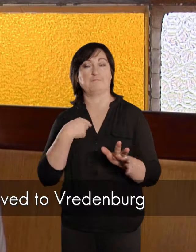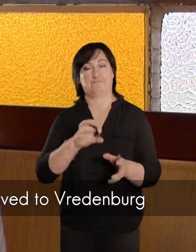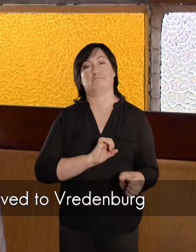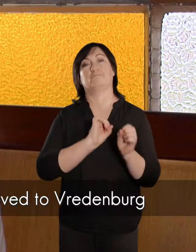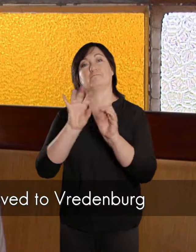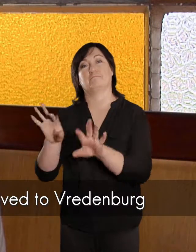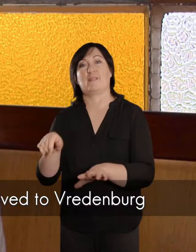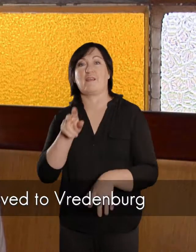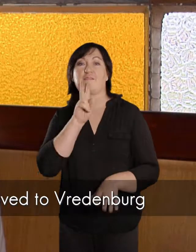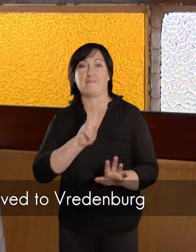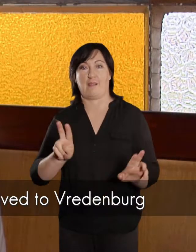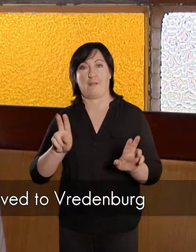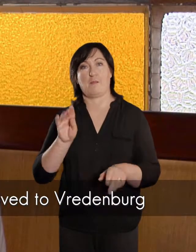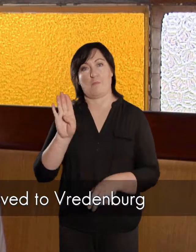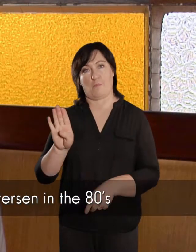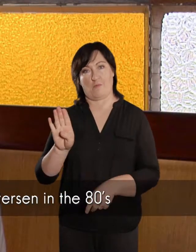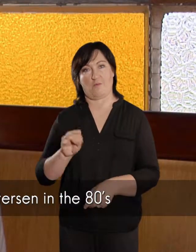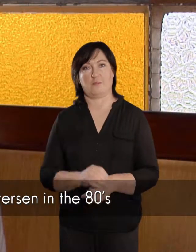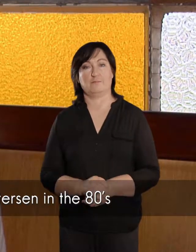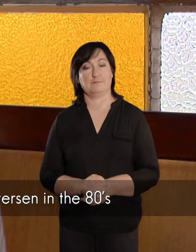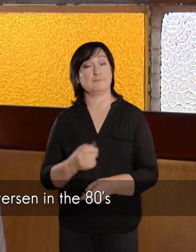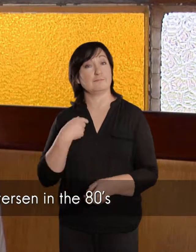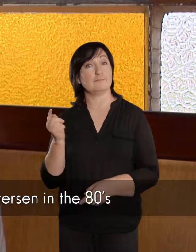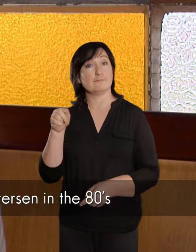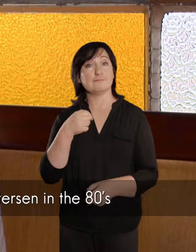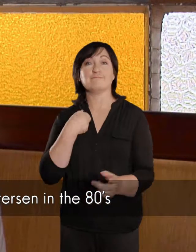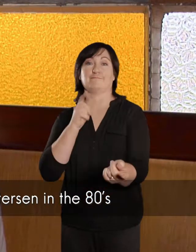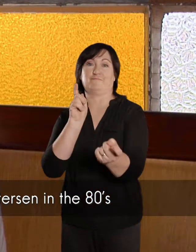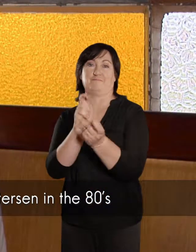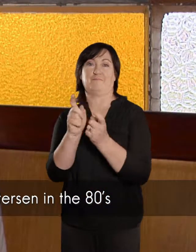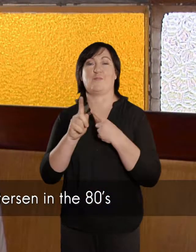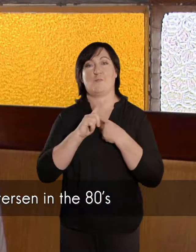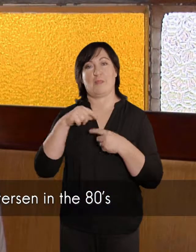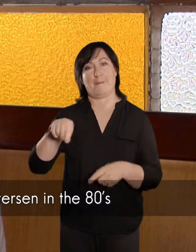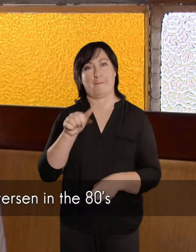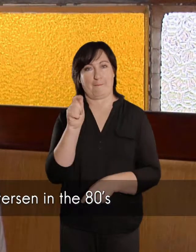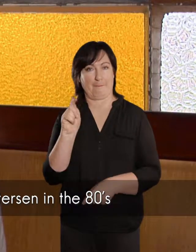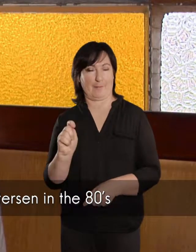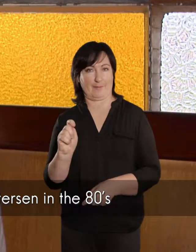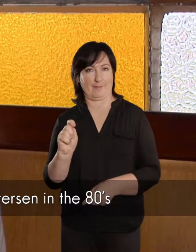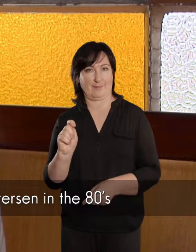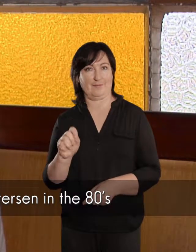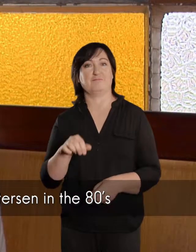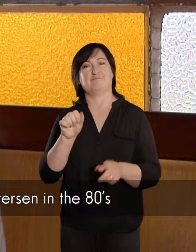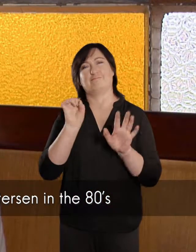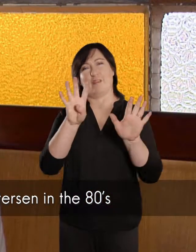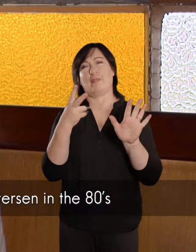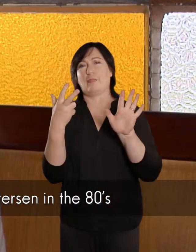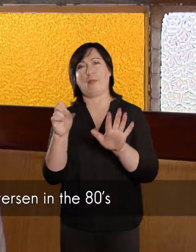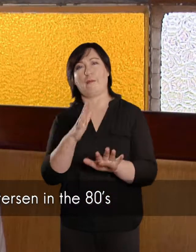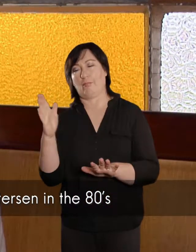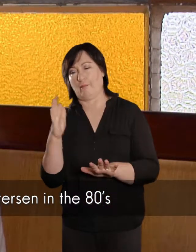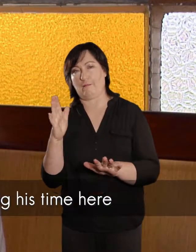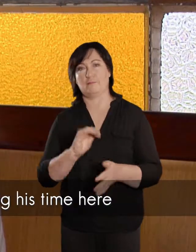verhuis Vriendenburg toe. Ek het hier gekom, van dominee Pet Peterson, het ek ontmoet in die tachtiger